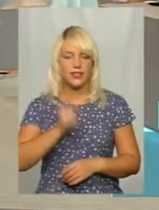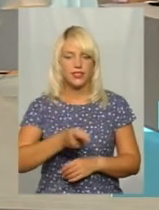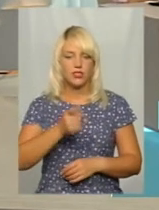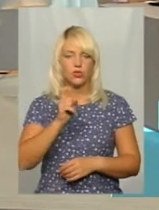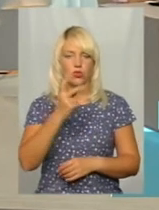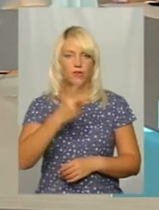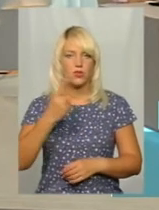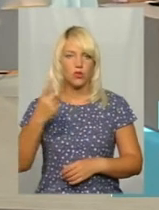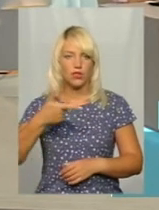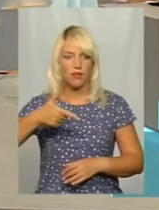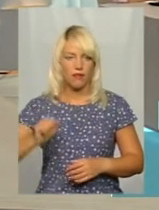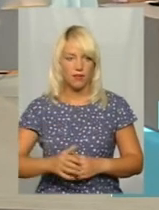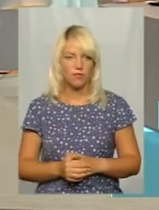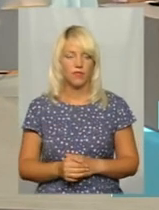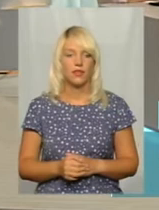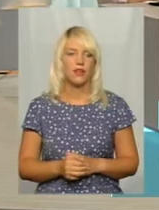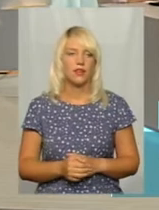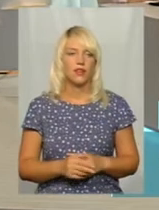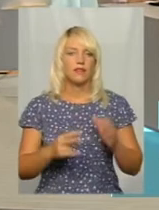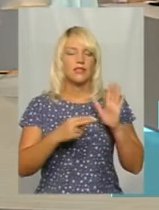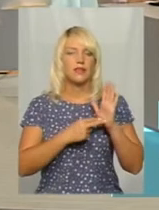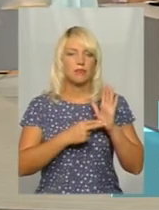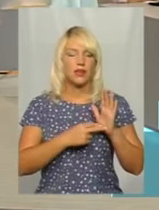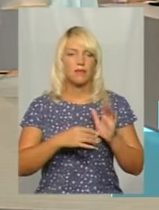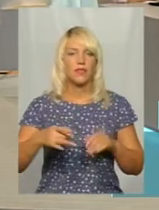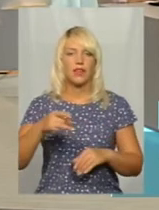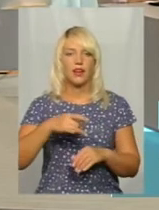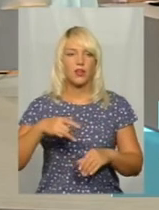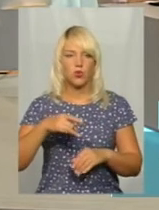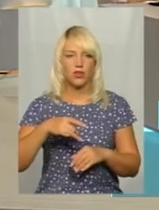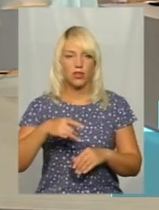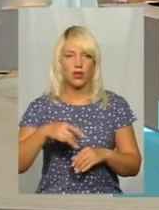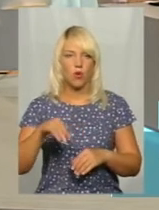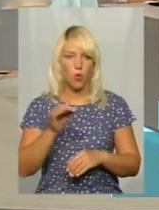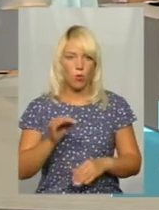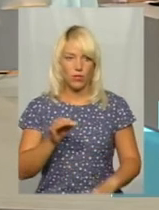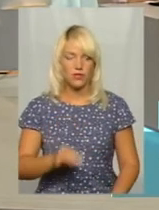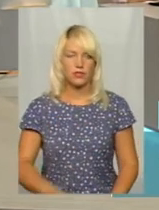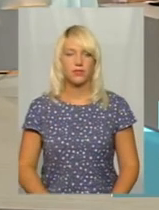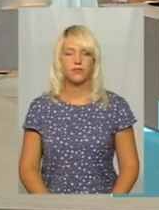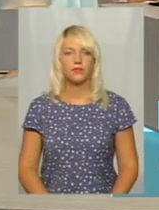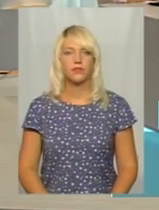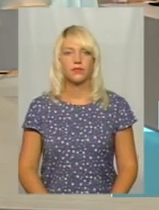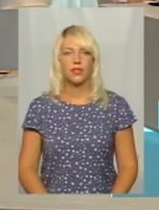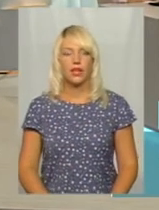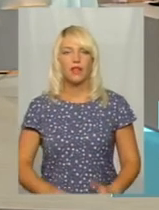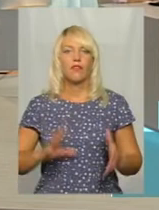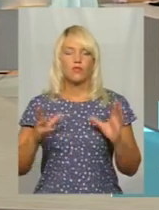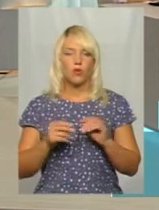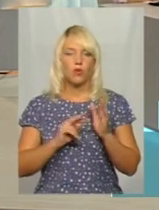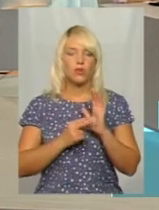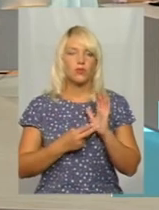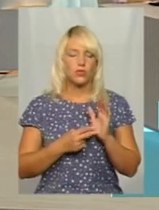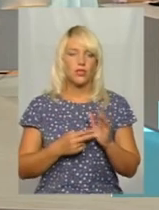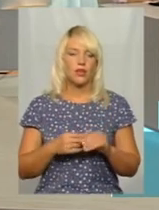гектар в семи районах області. Всього планується